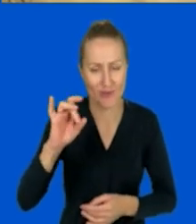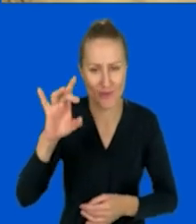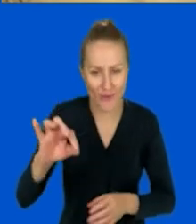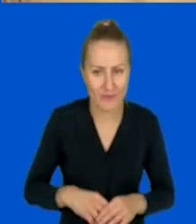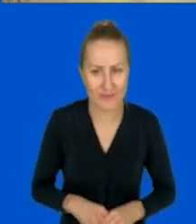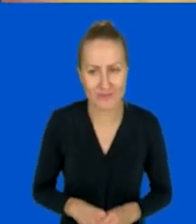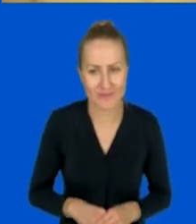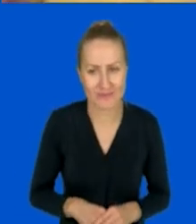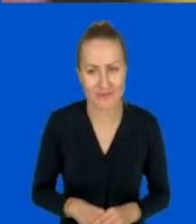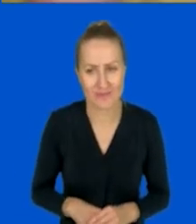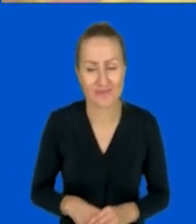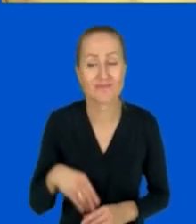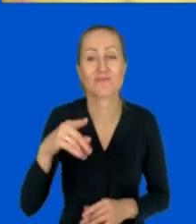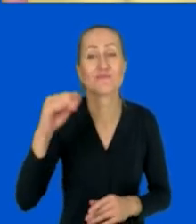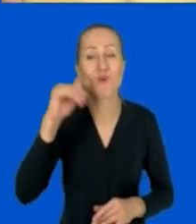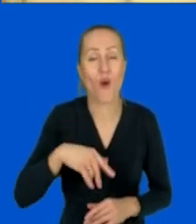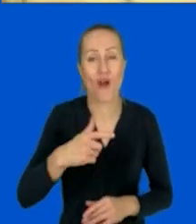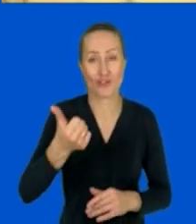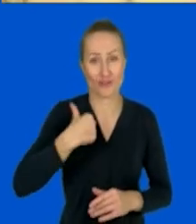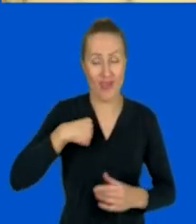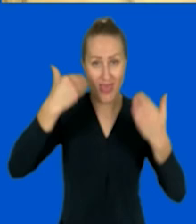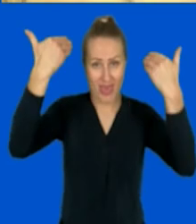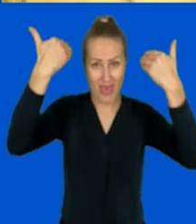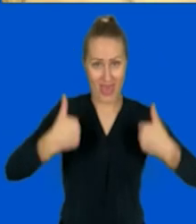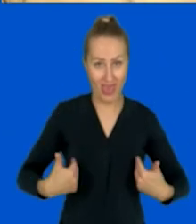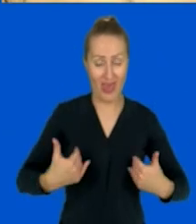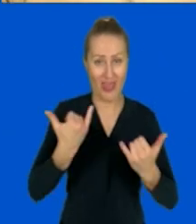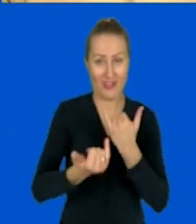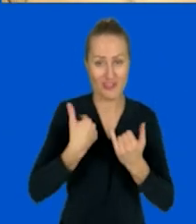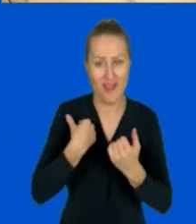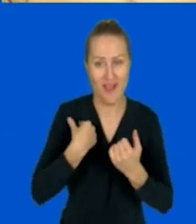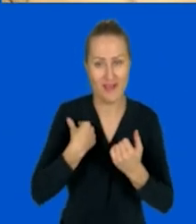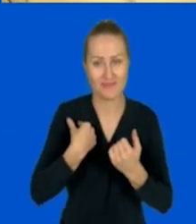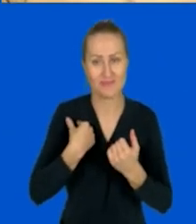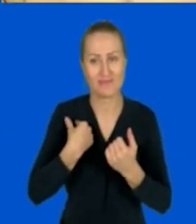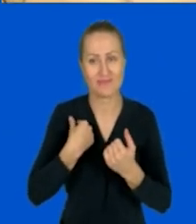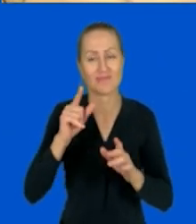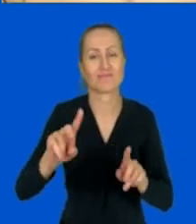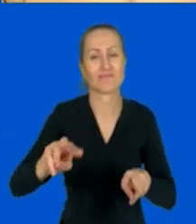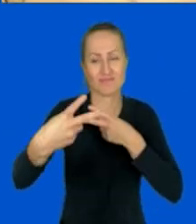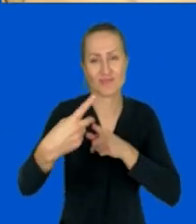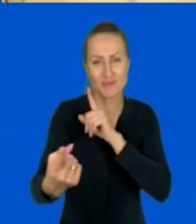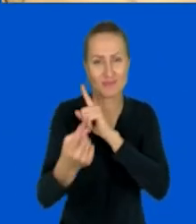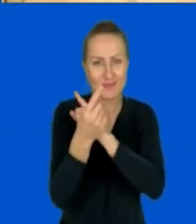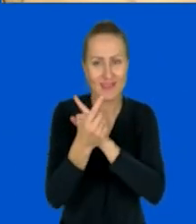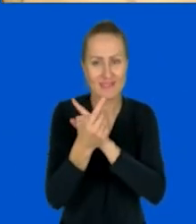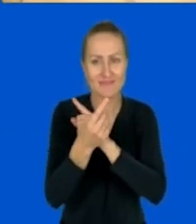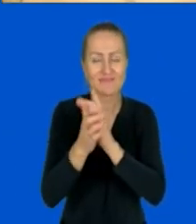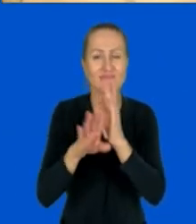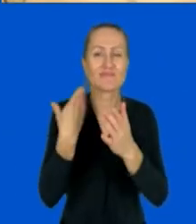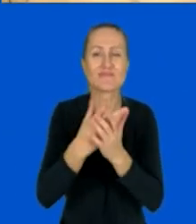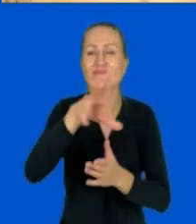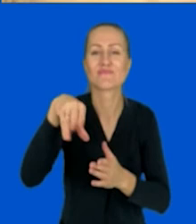siebie podczas spotkania wirtualnego na przykład z